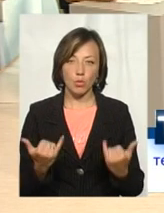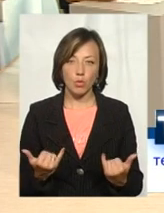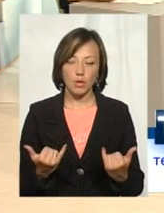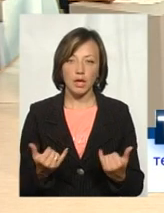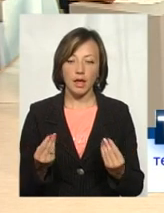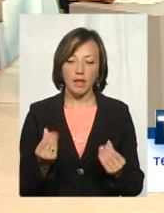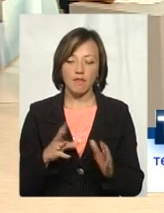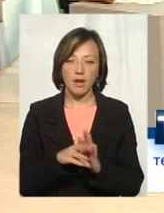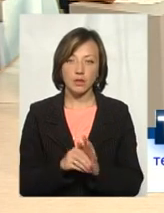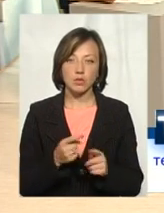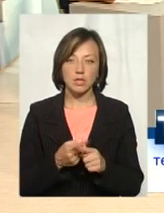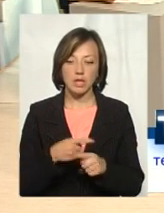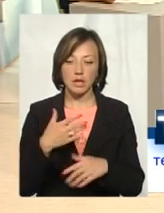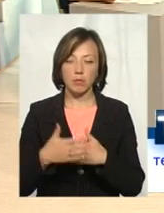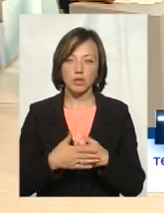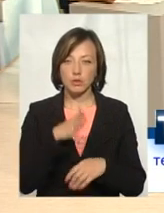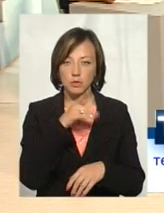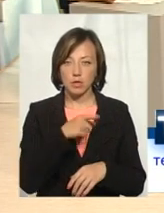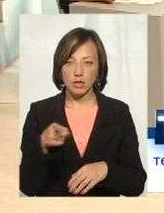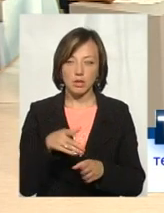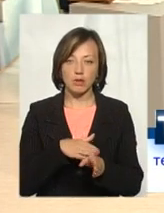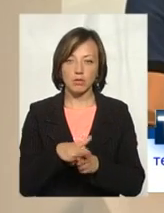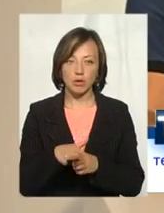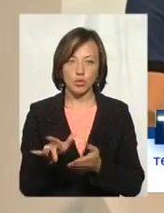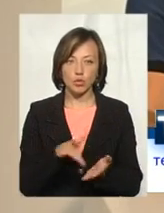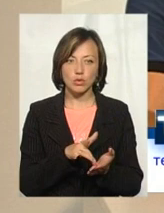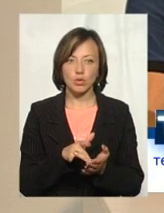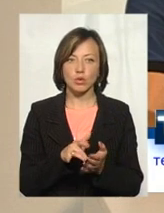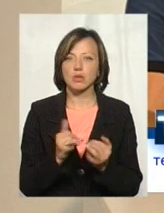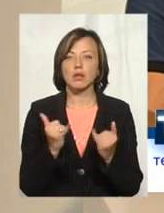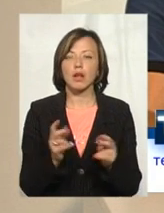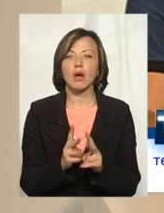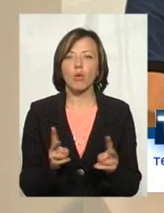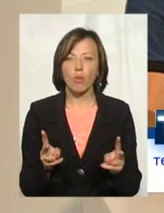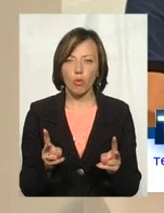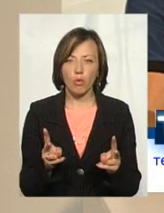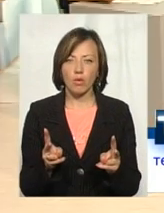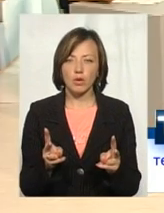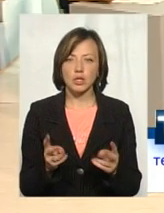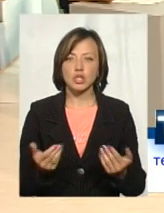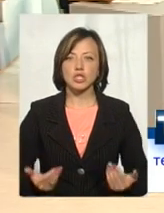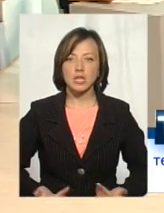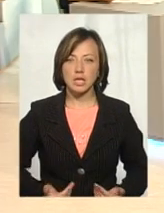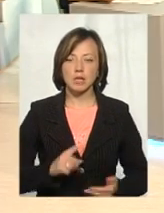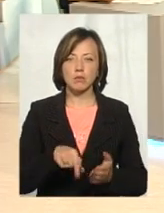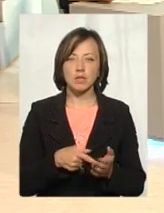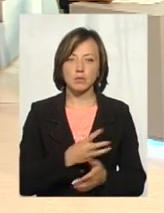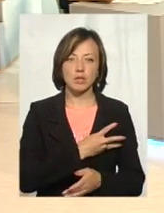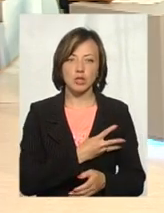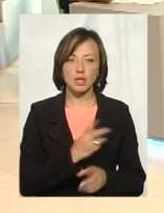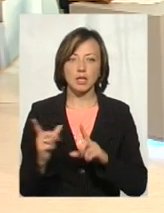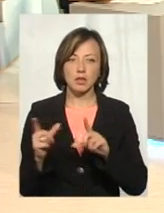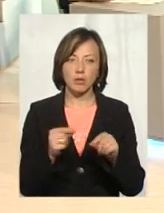інвестори це найближчим часом дійсно реалізують. Туристичні поїздки для кого ви готуєте? Для громожителів міста, які будуть бажати